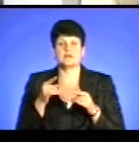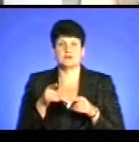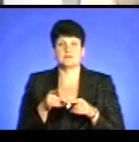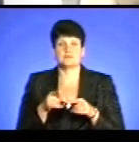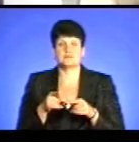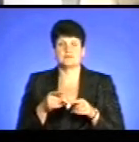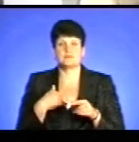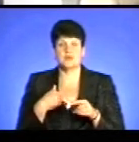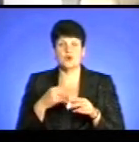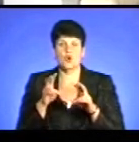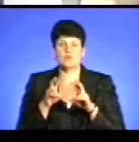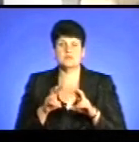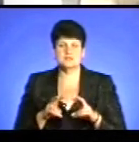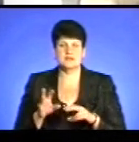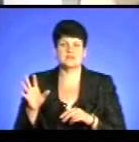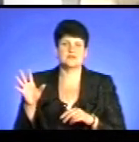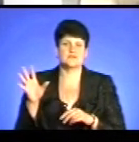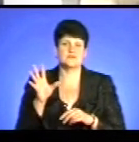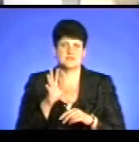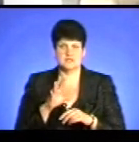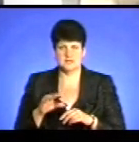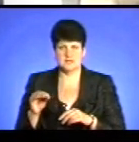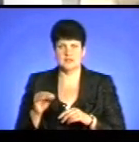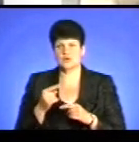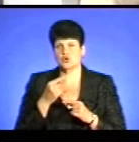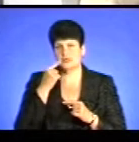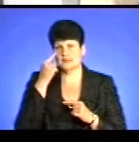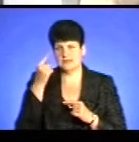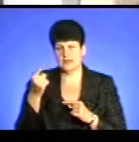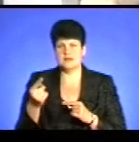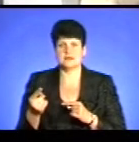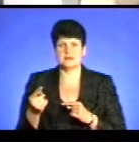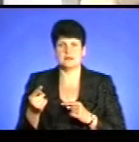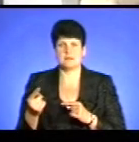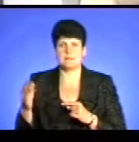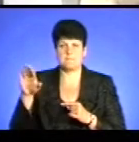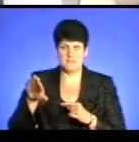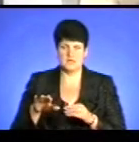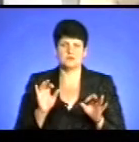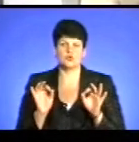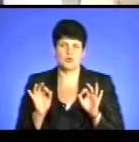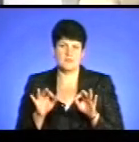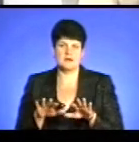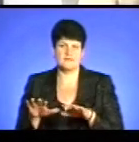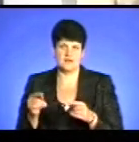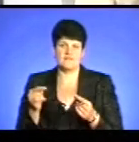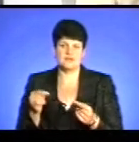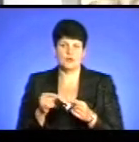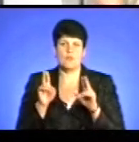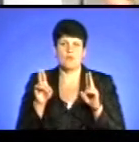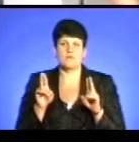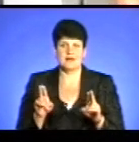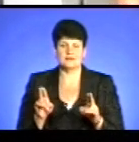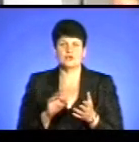Ми обстежували всі дні цих. Якщо вже Дальний пляж, то так, нормальне місце, як я визначено по правилах,